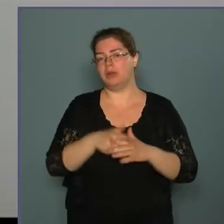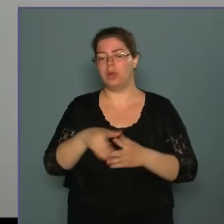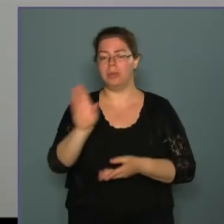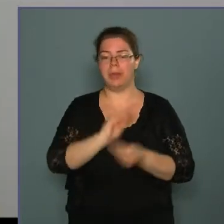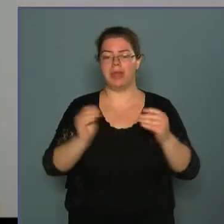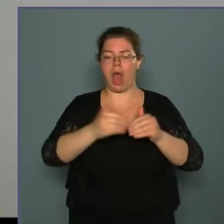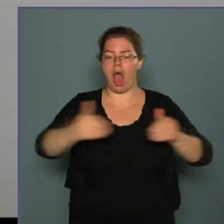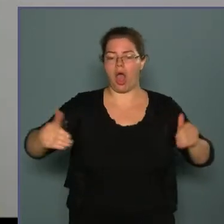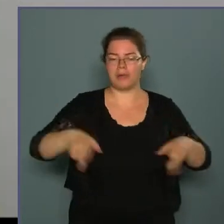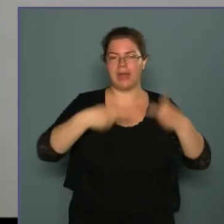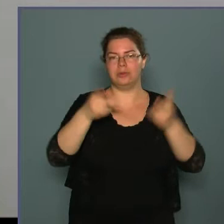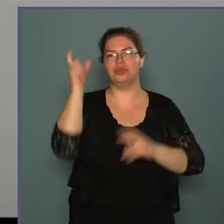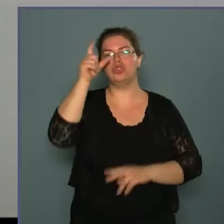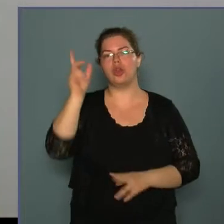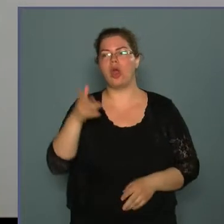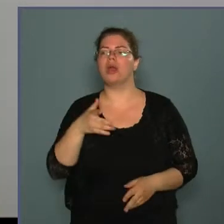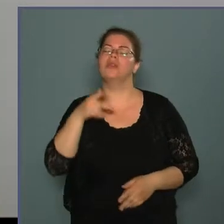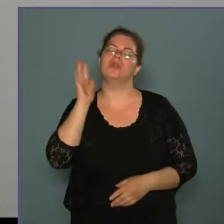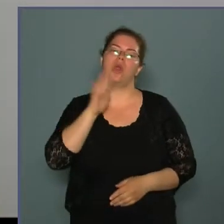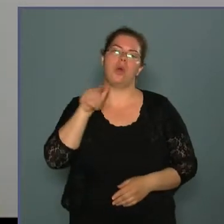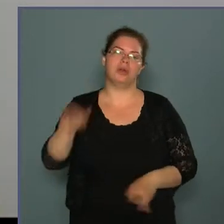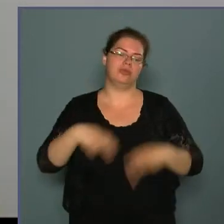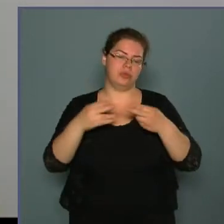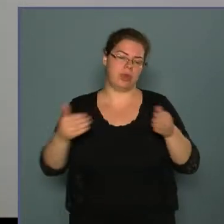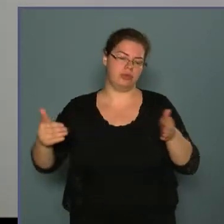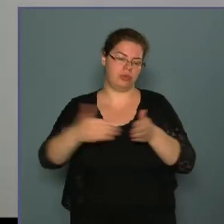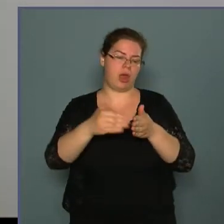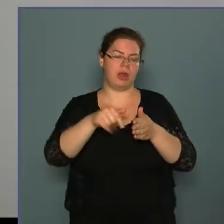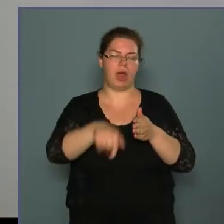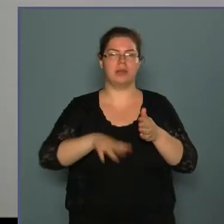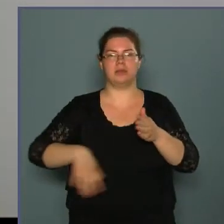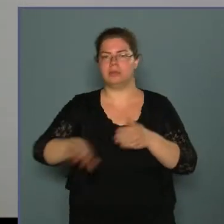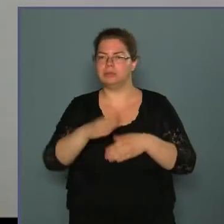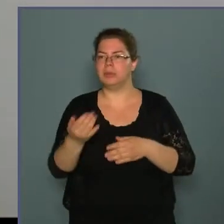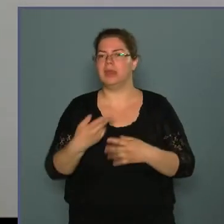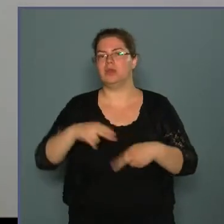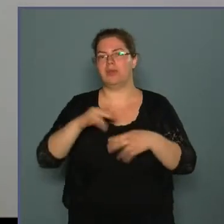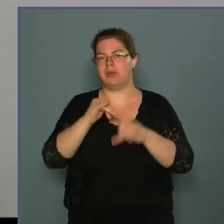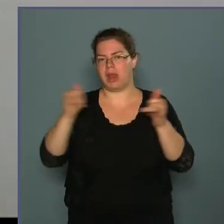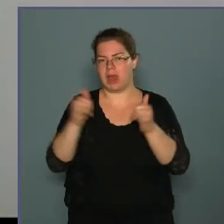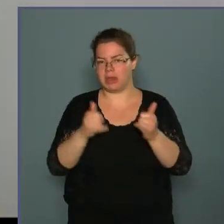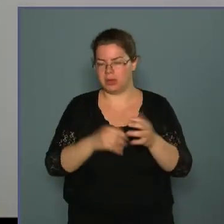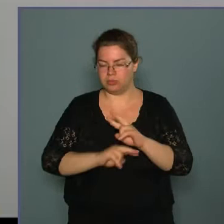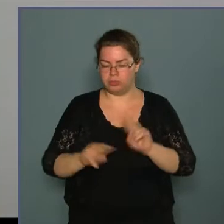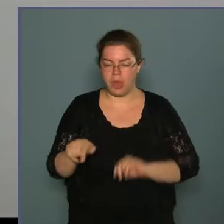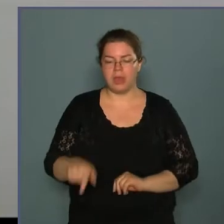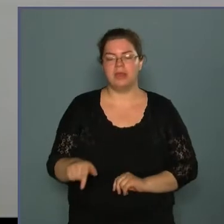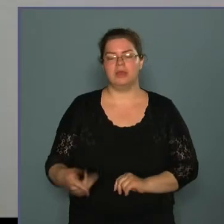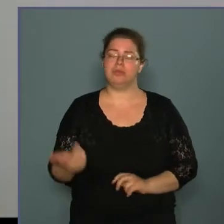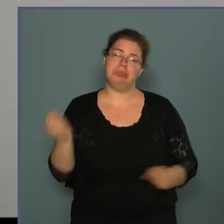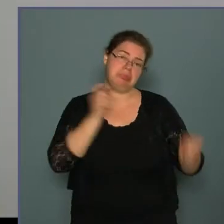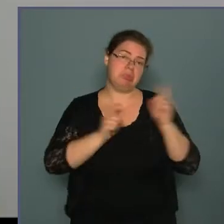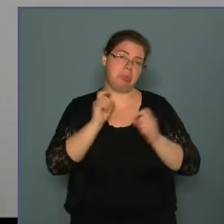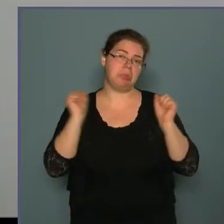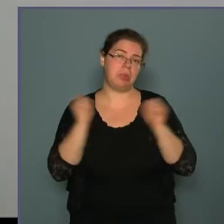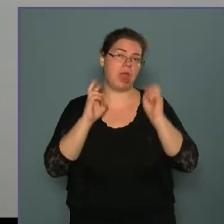határút, Törökflóris utca sarka az a rész most a lakótelepen, ami továbbfejlesztésre kerül. Szerintem nagyon fontos,